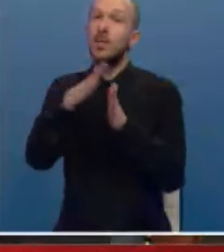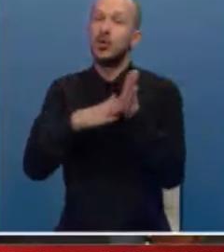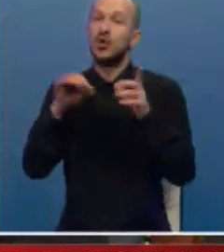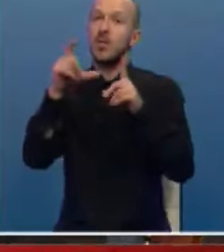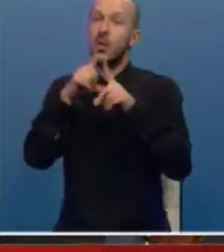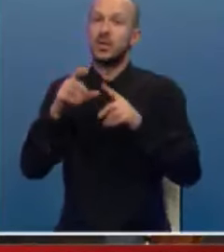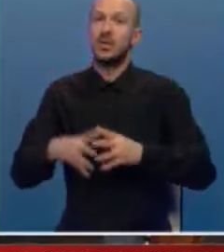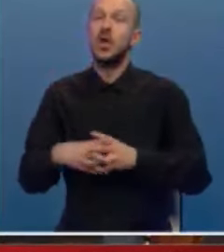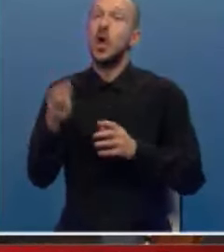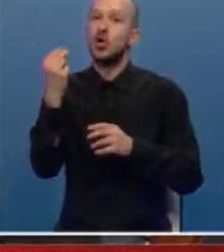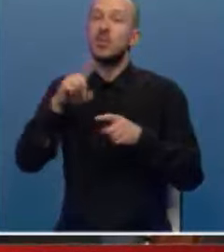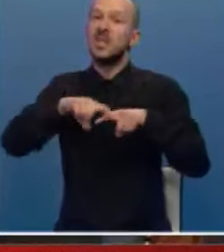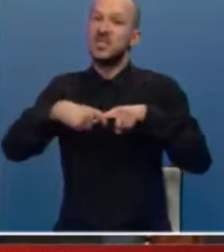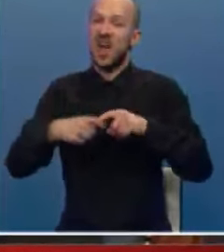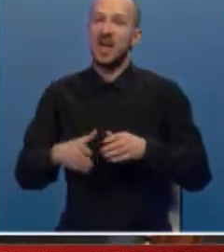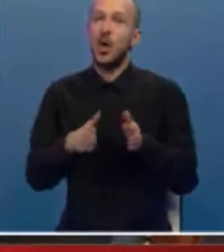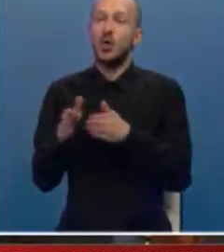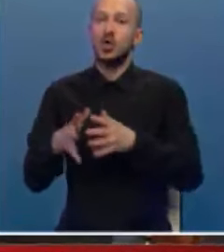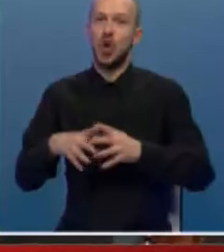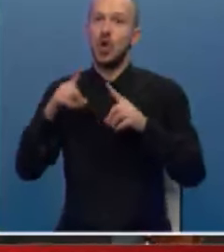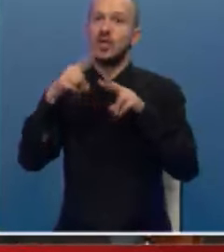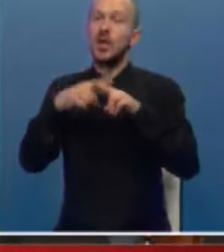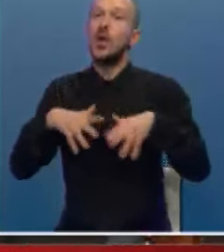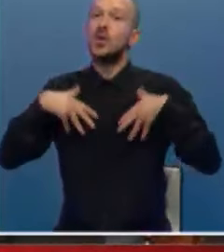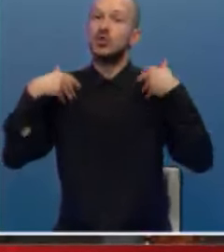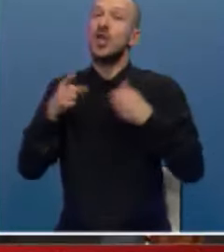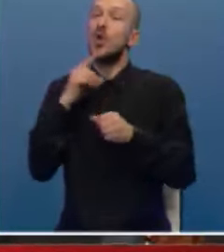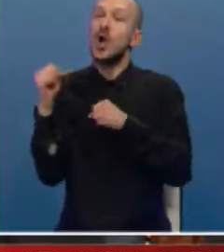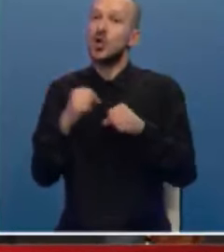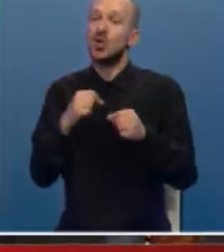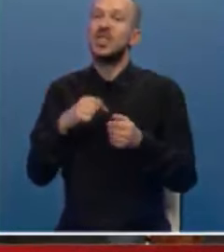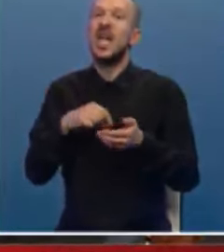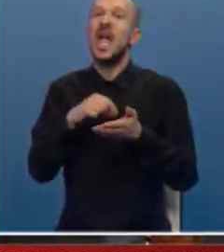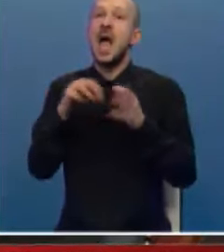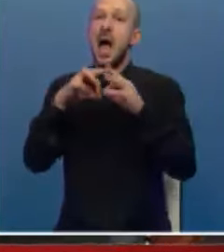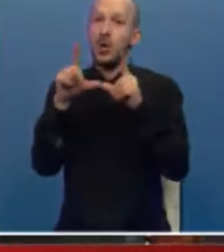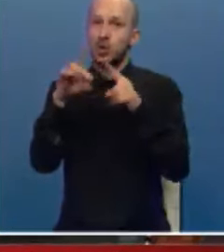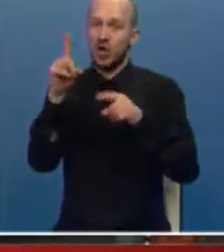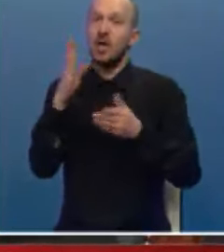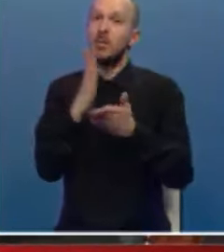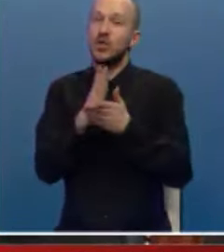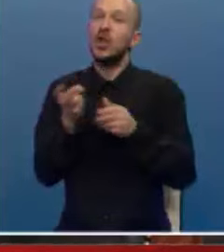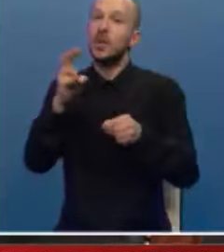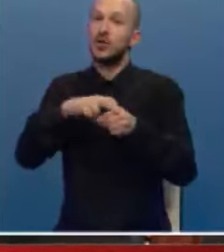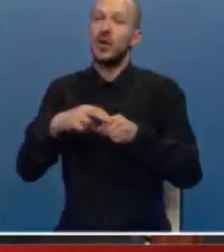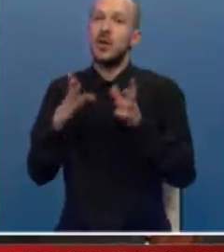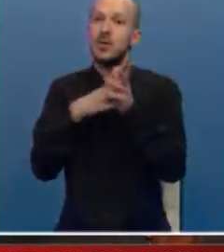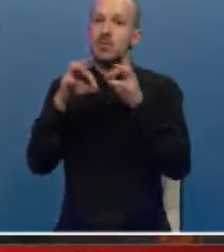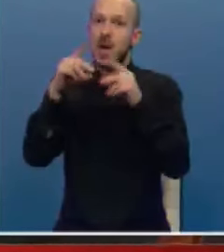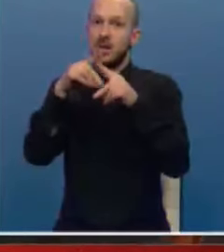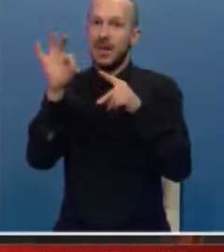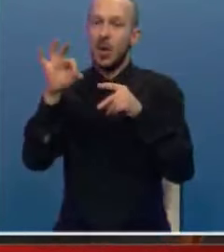tih dobrih stvari, odnosno tih uzbuđenja koje donose autori. Vi će prištvo Matea